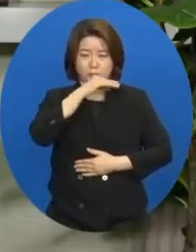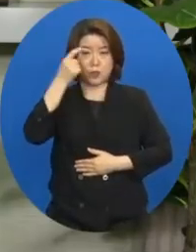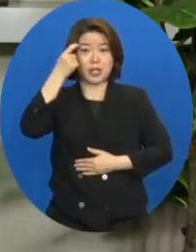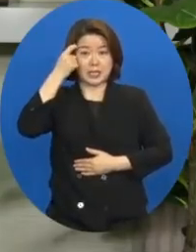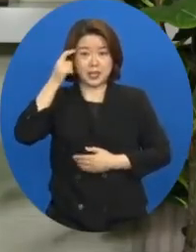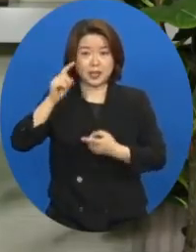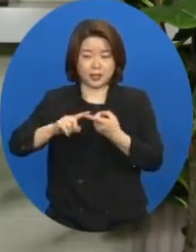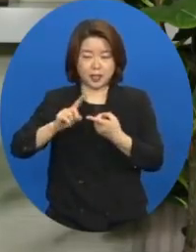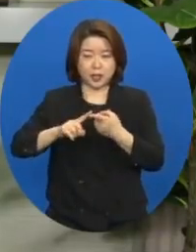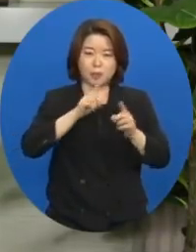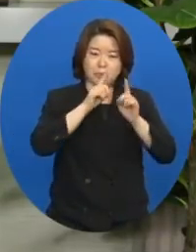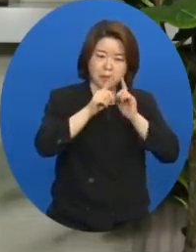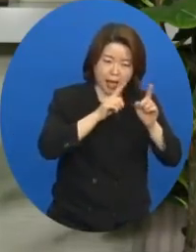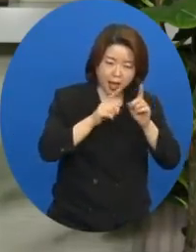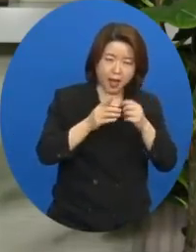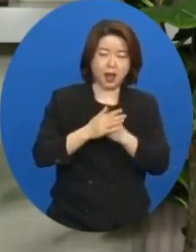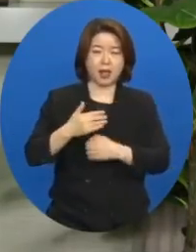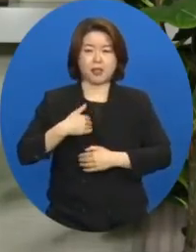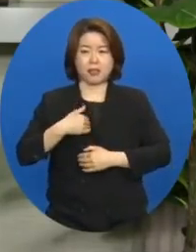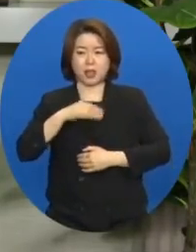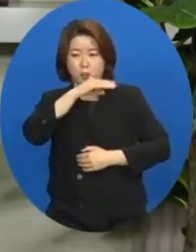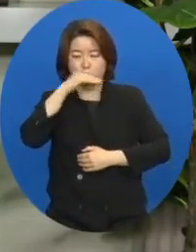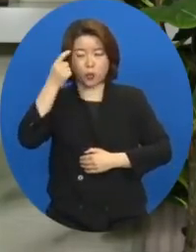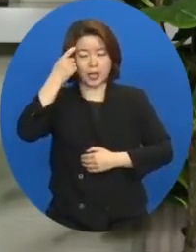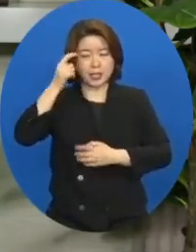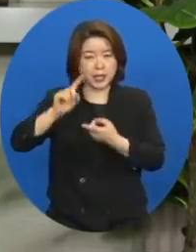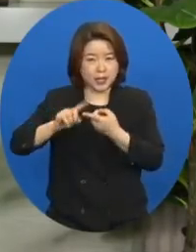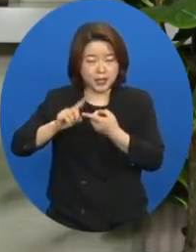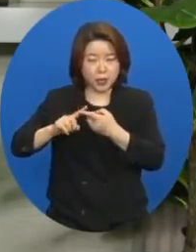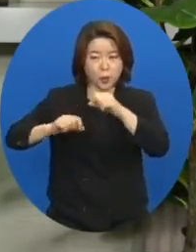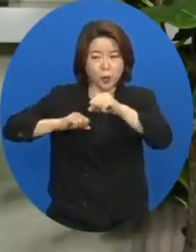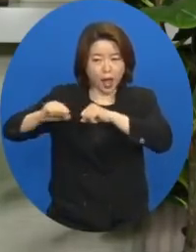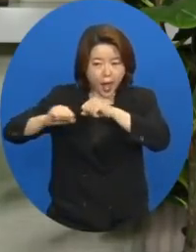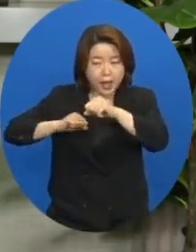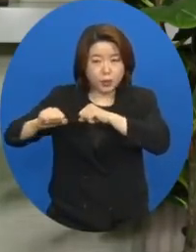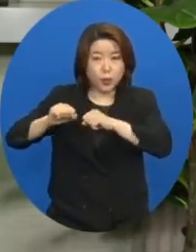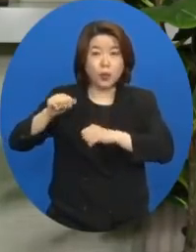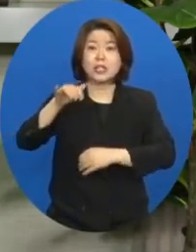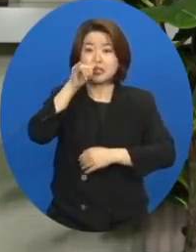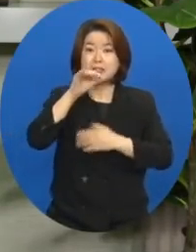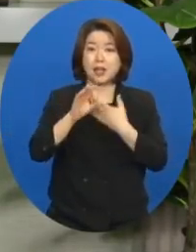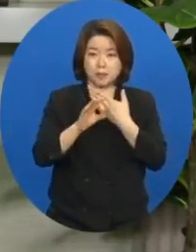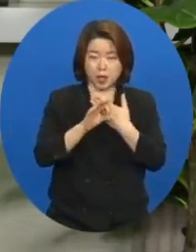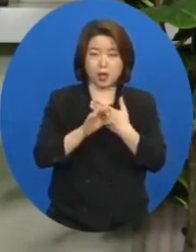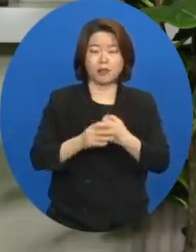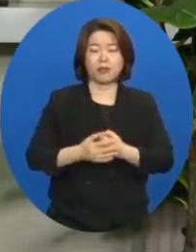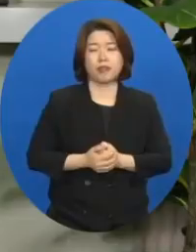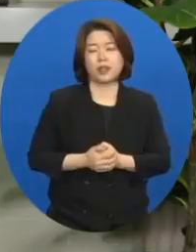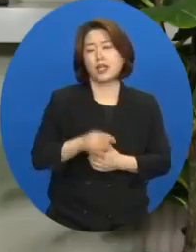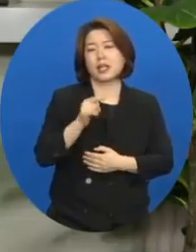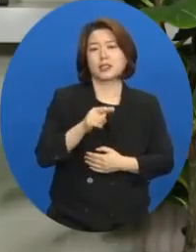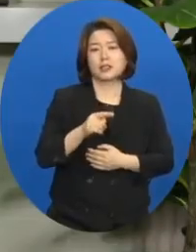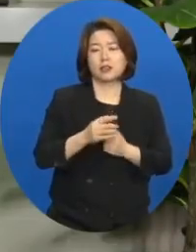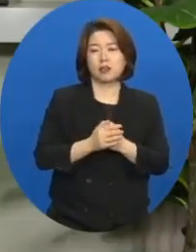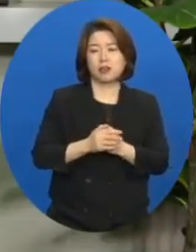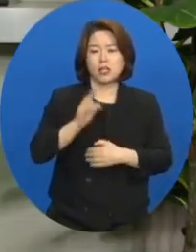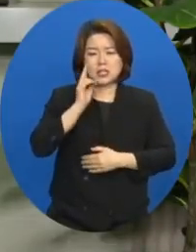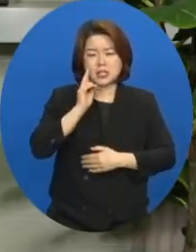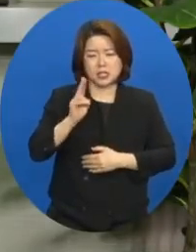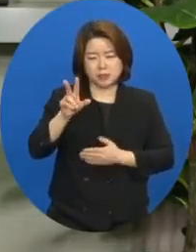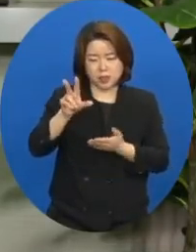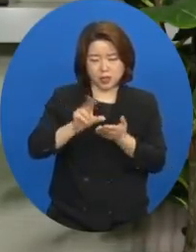그렇게 말하거나 내가 옳다고 생각한 대로 그렇게 행동하는 것이 있다면 우리는 그것을 심각하게